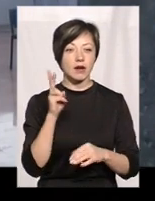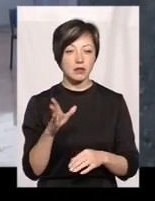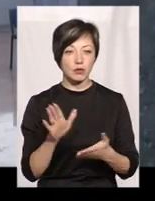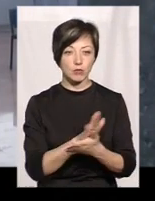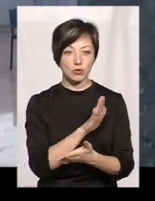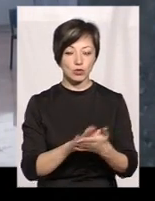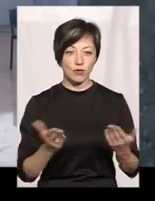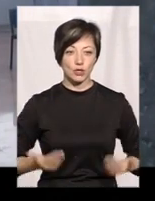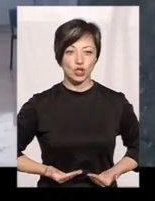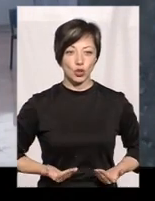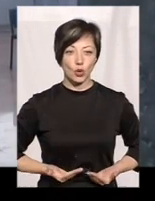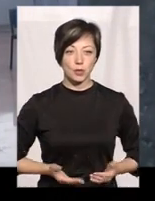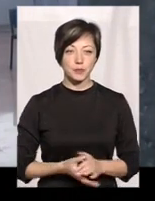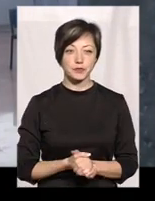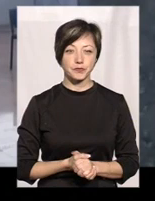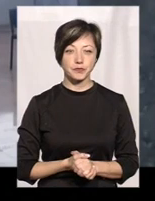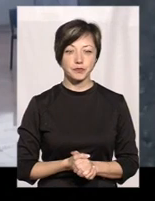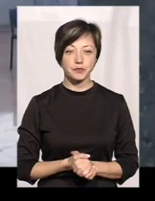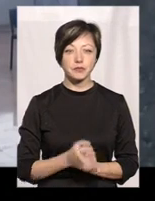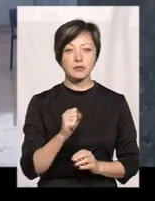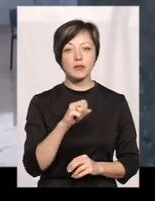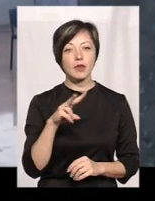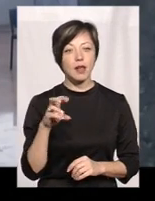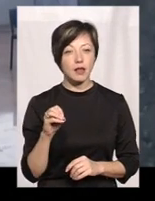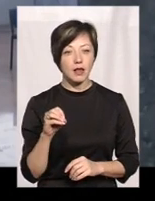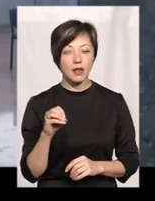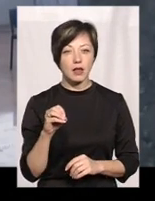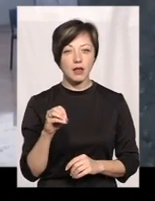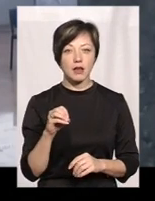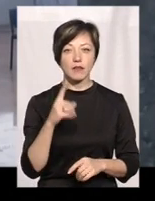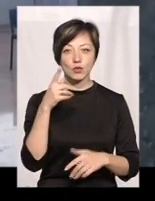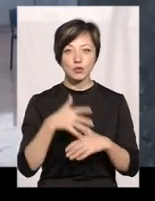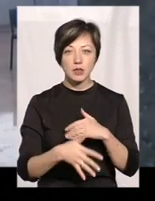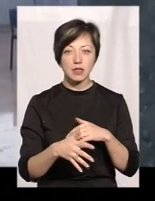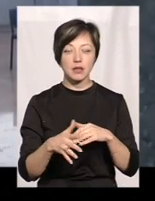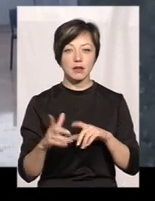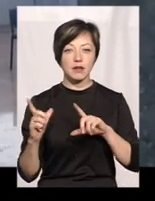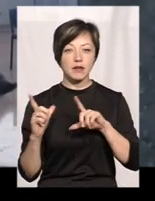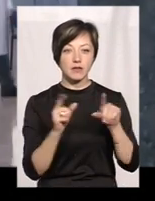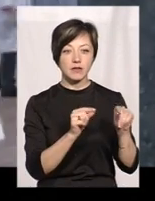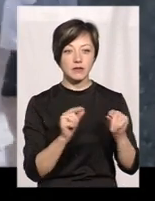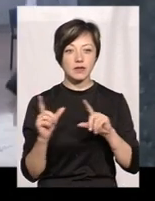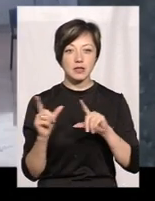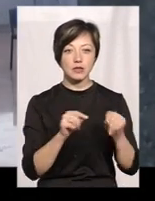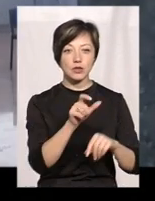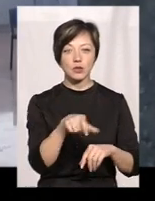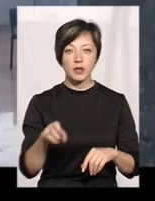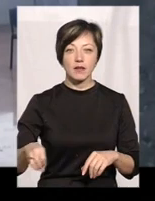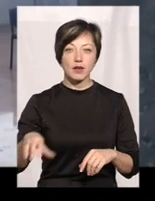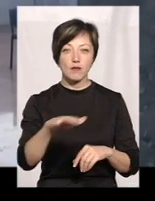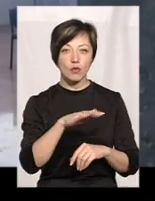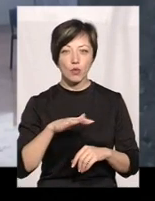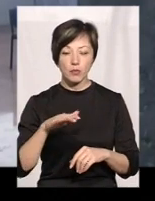Безкоштовно, без житло. Але міграція, ви розумієте, що міграція, вона взагалі в Європі.